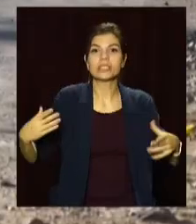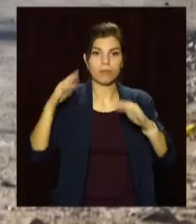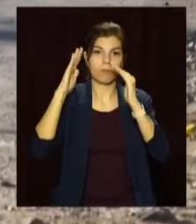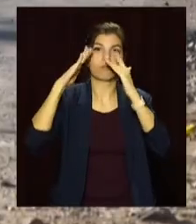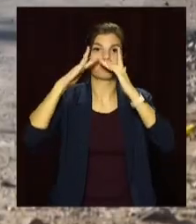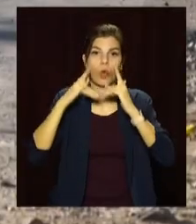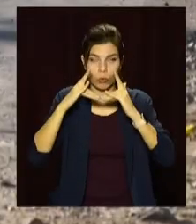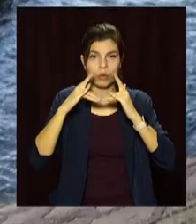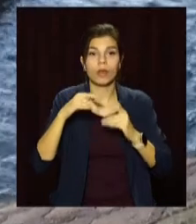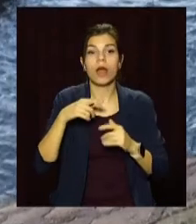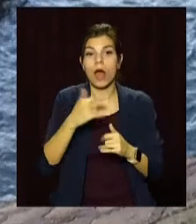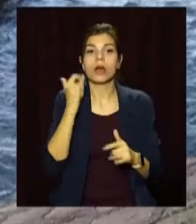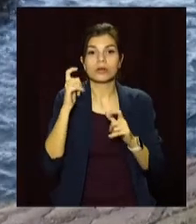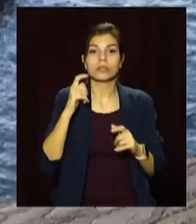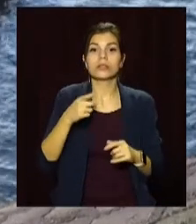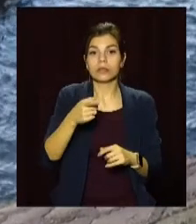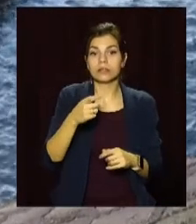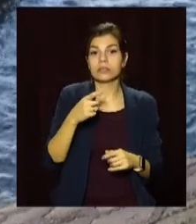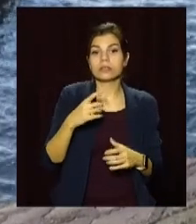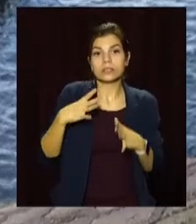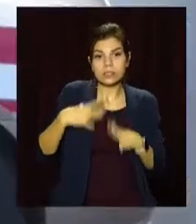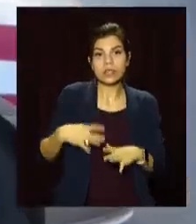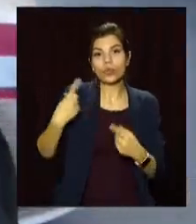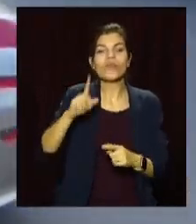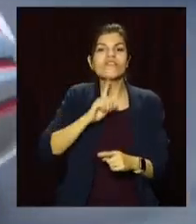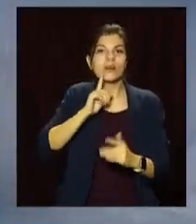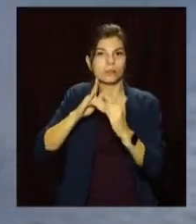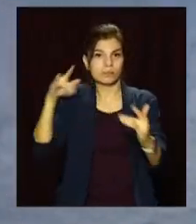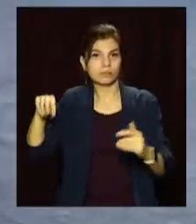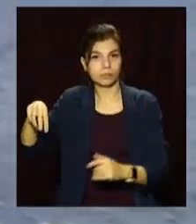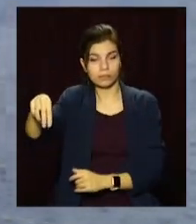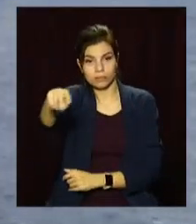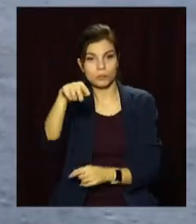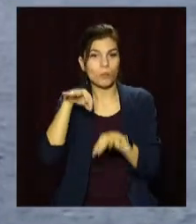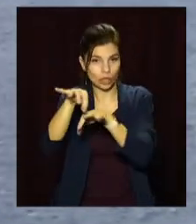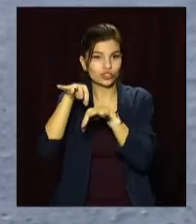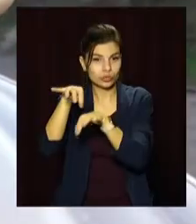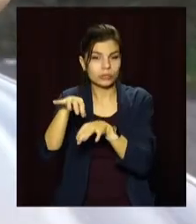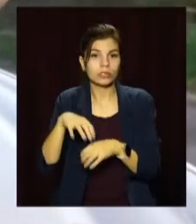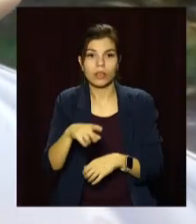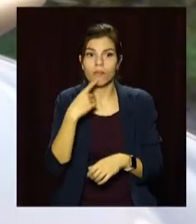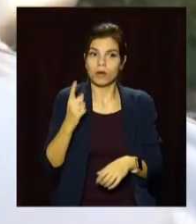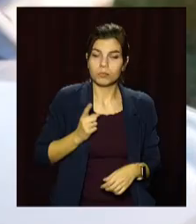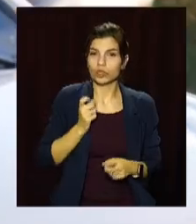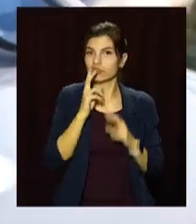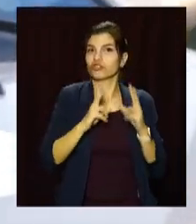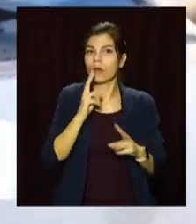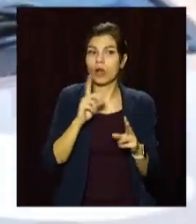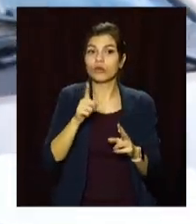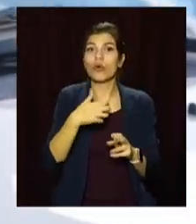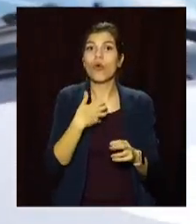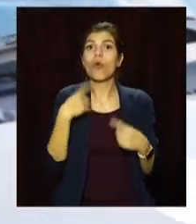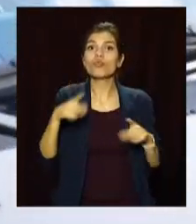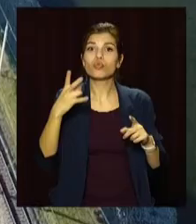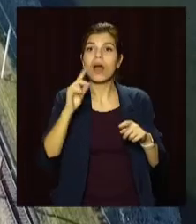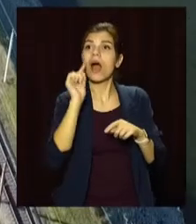А поки що водії змушені їздити понтонною переправою. Пан Валерій каже, мало не щодня стоїть у черзі. Скаржиться, аби потрапити на